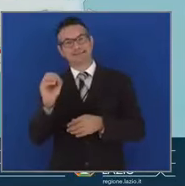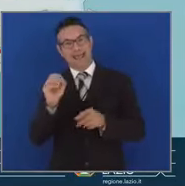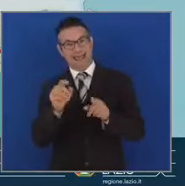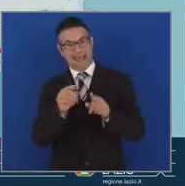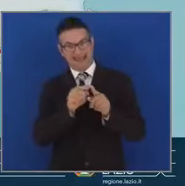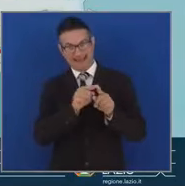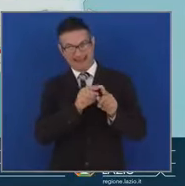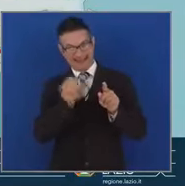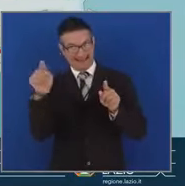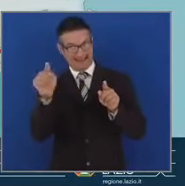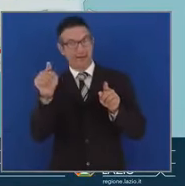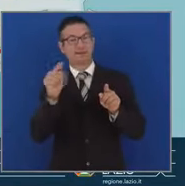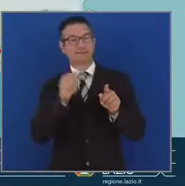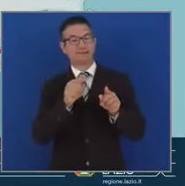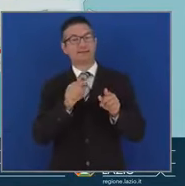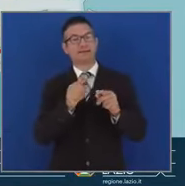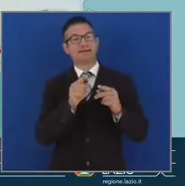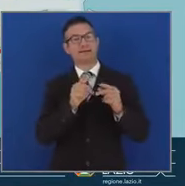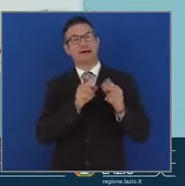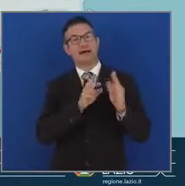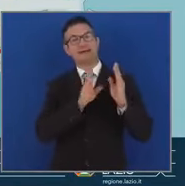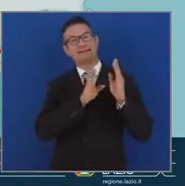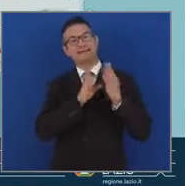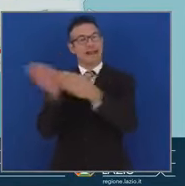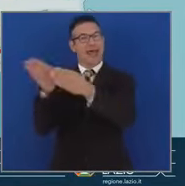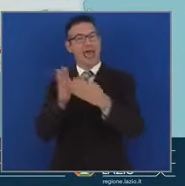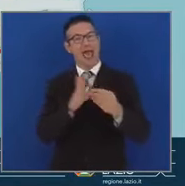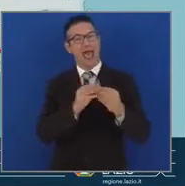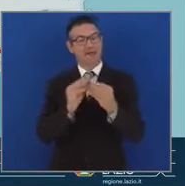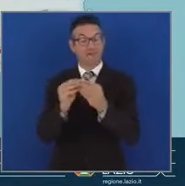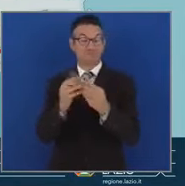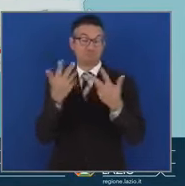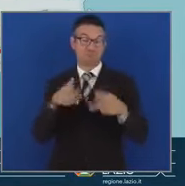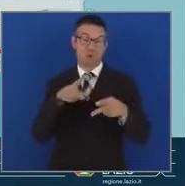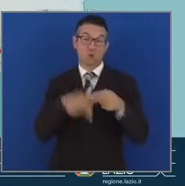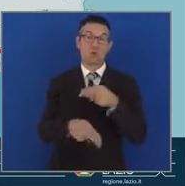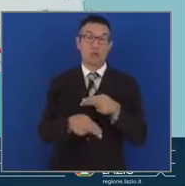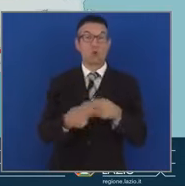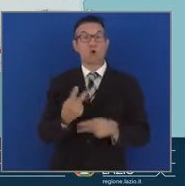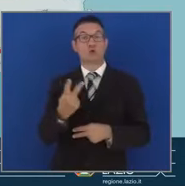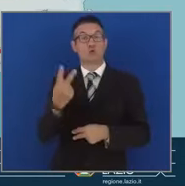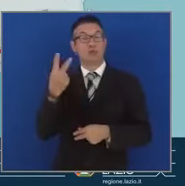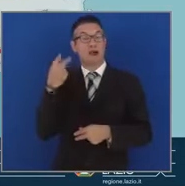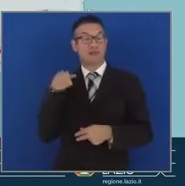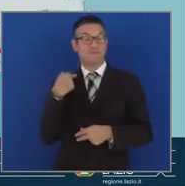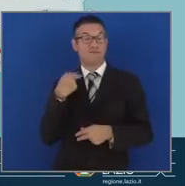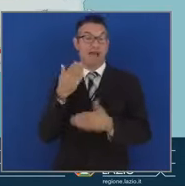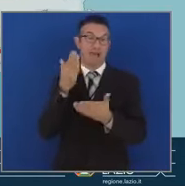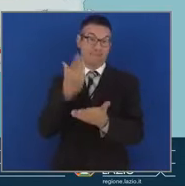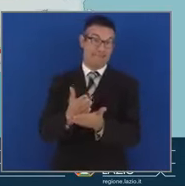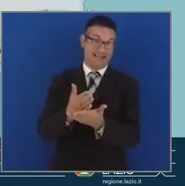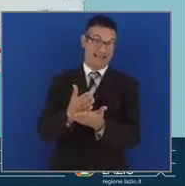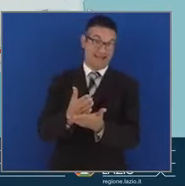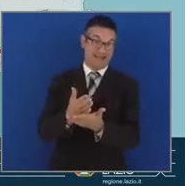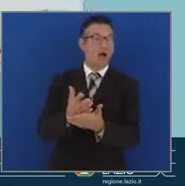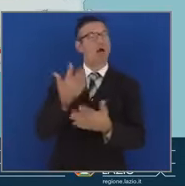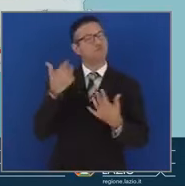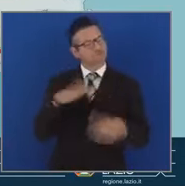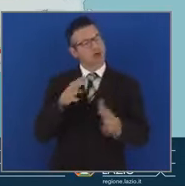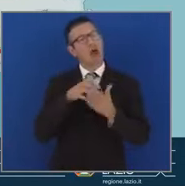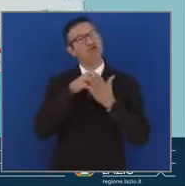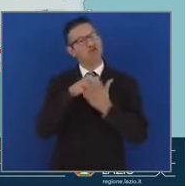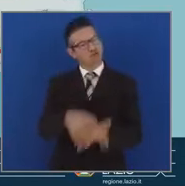infrastruttura che in parte abbiamo inaugurato circa due anni fa. Erano soldi già stanziati nel